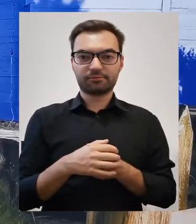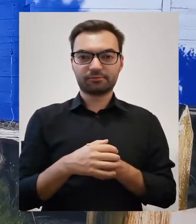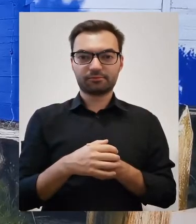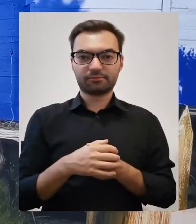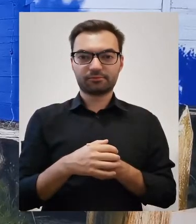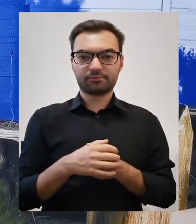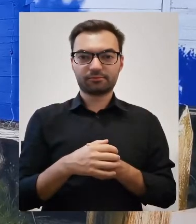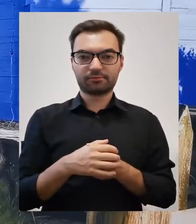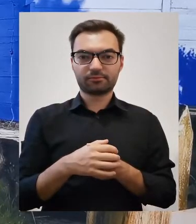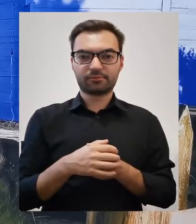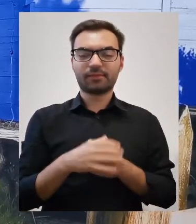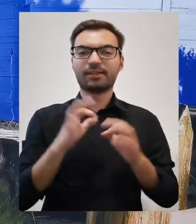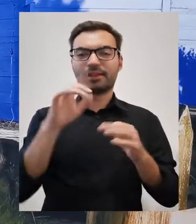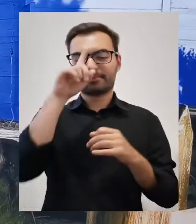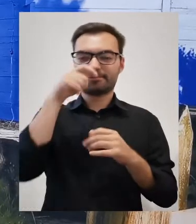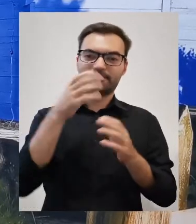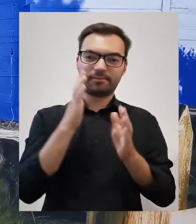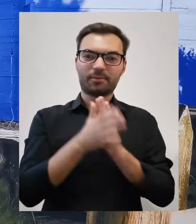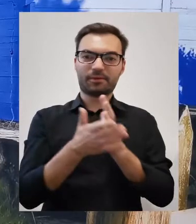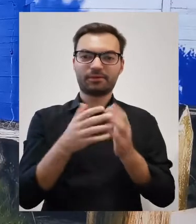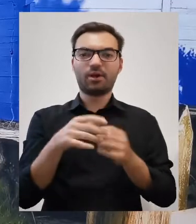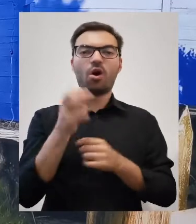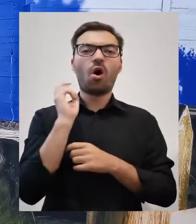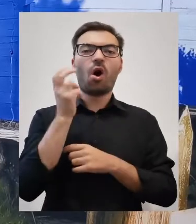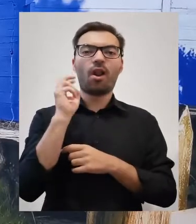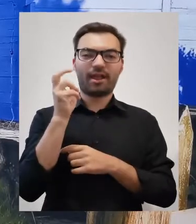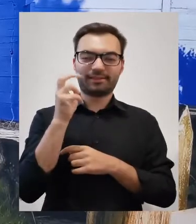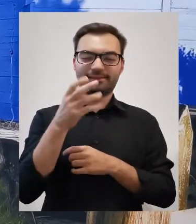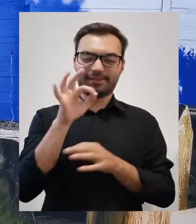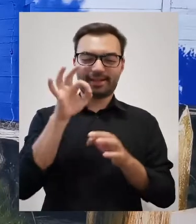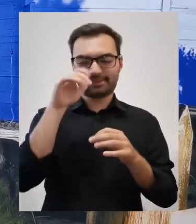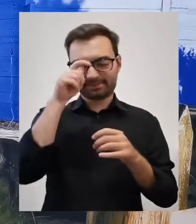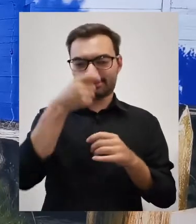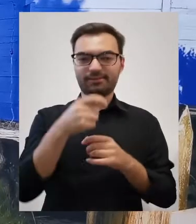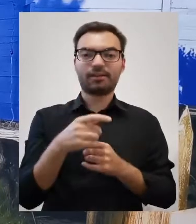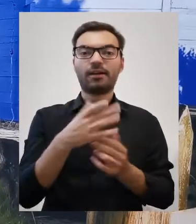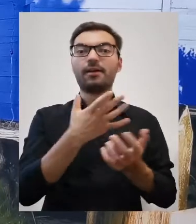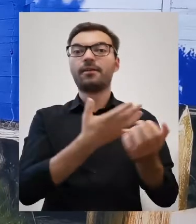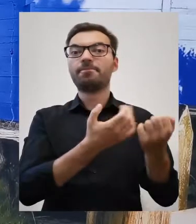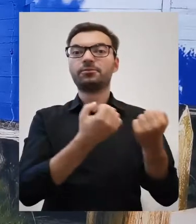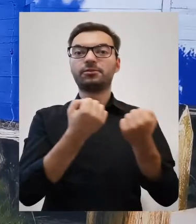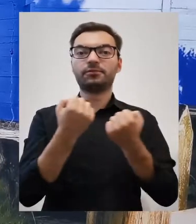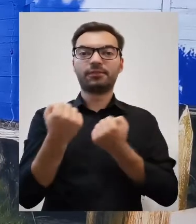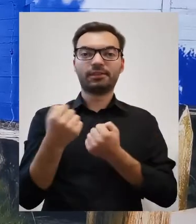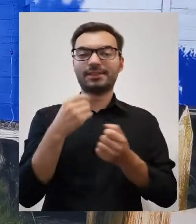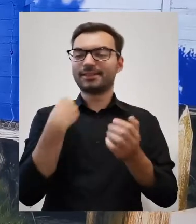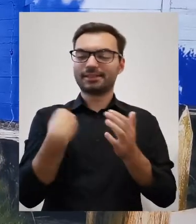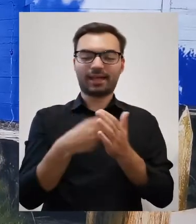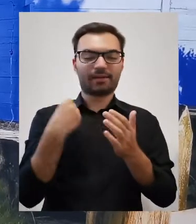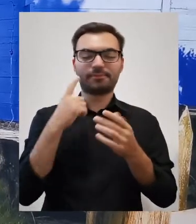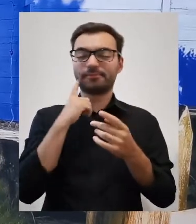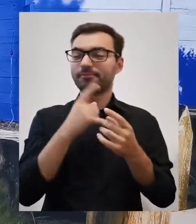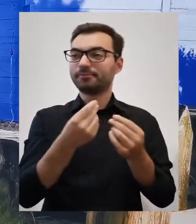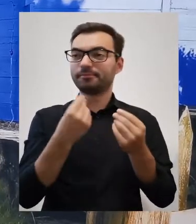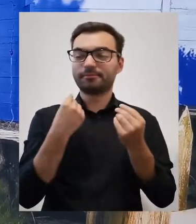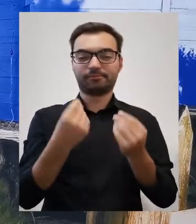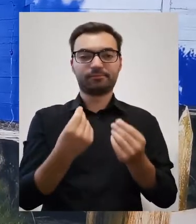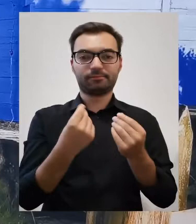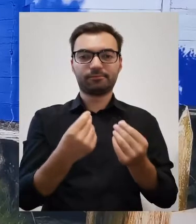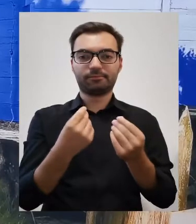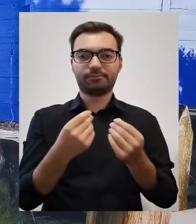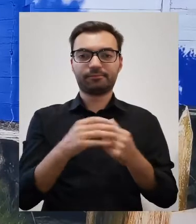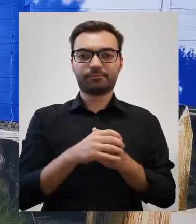współcześnie nazwalibyśmy ich po prostu holendrami. Przywodzili ze sobą skarby